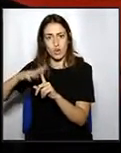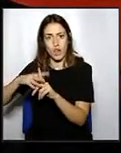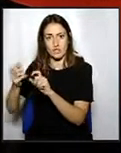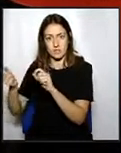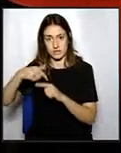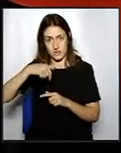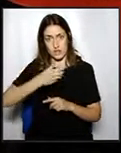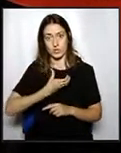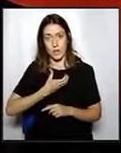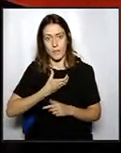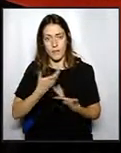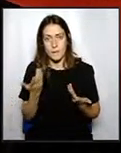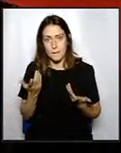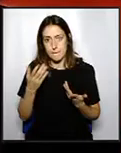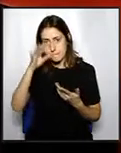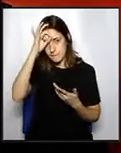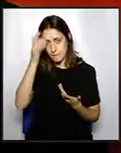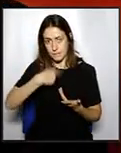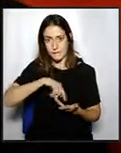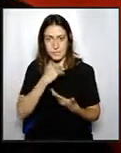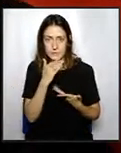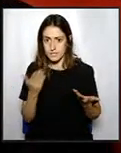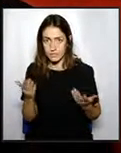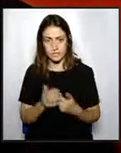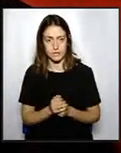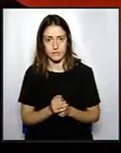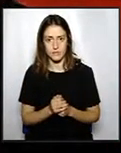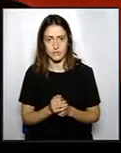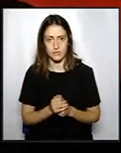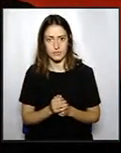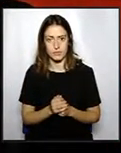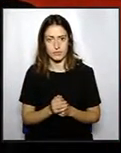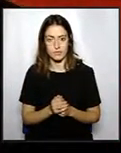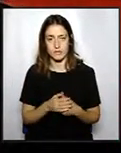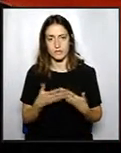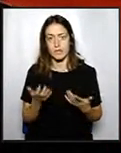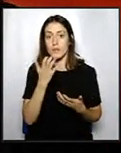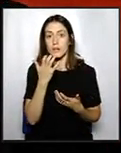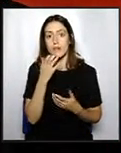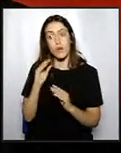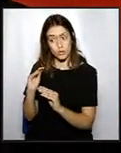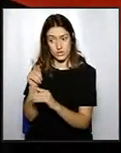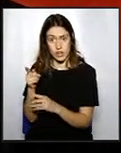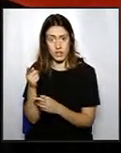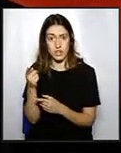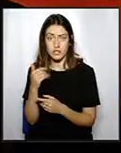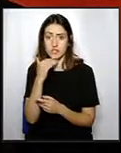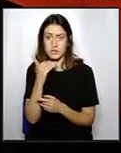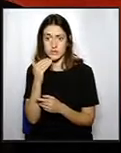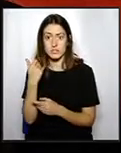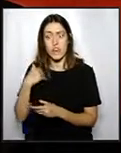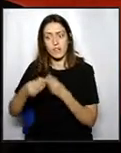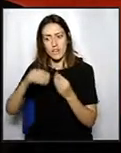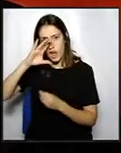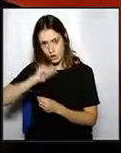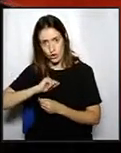amb aquest ajuntament. Però, miri, hi una cosa que, bueno, vostè ha reconegut que ha estat un error administratiu